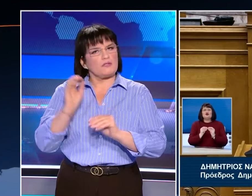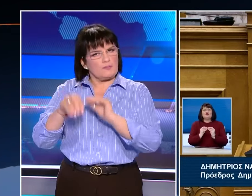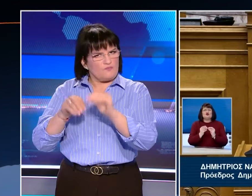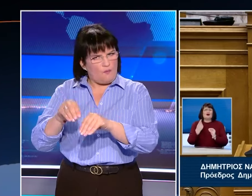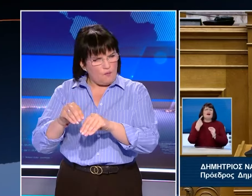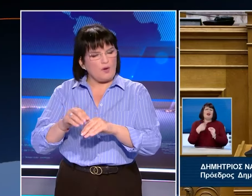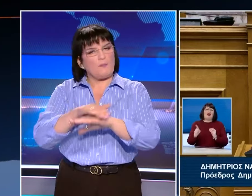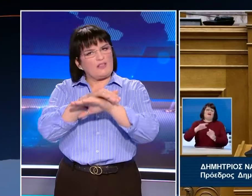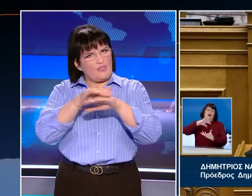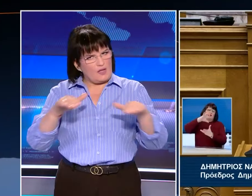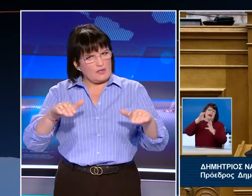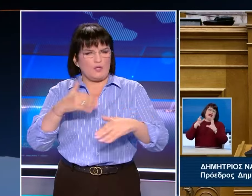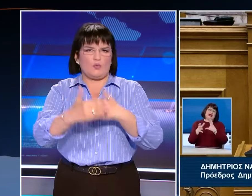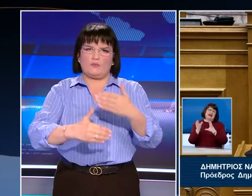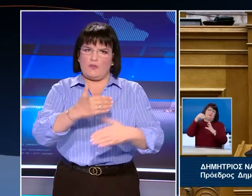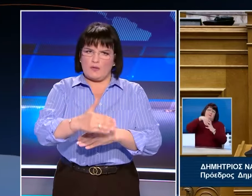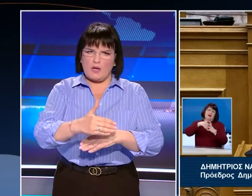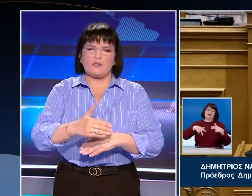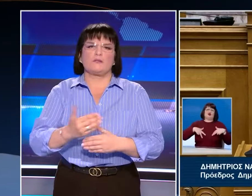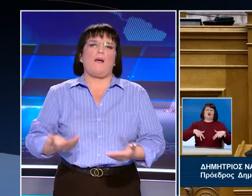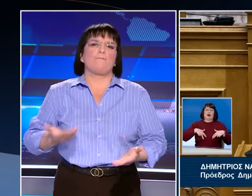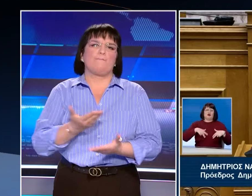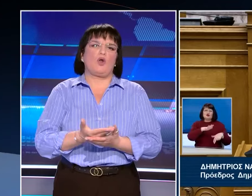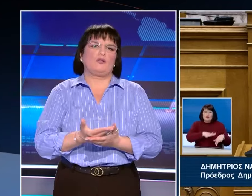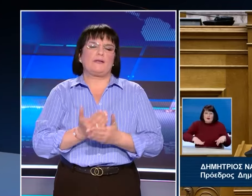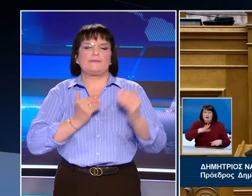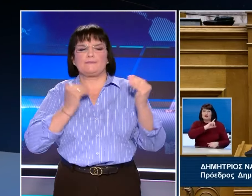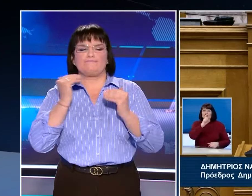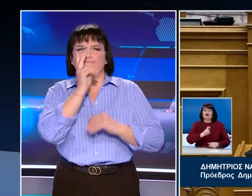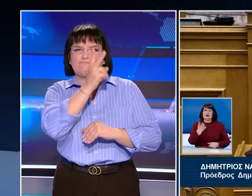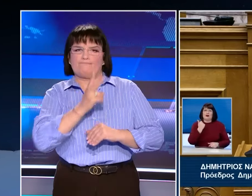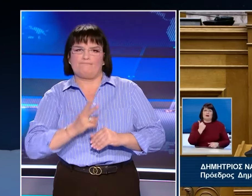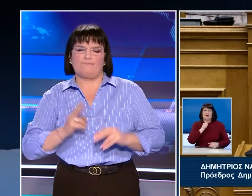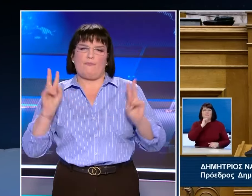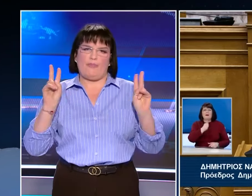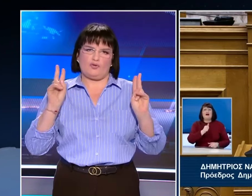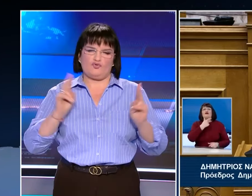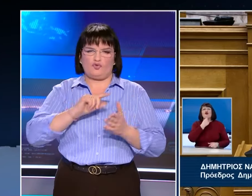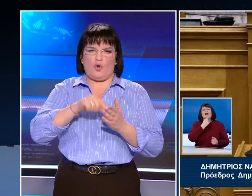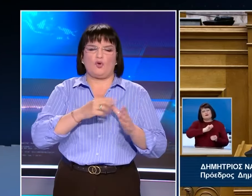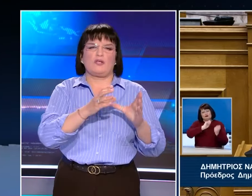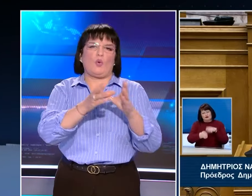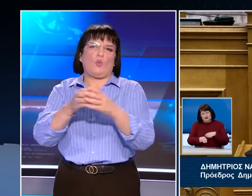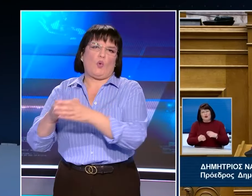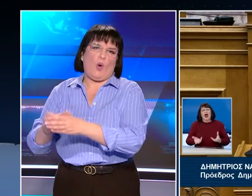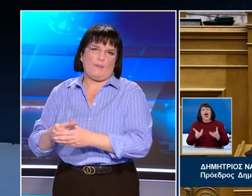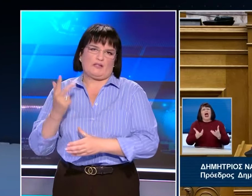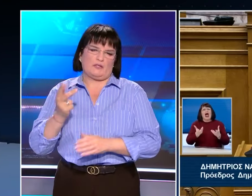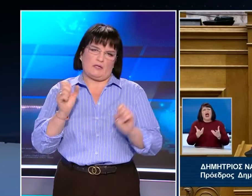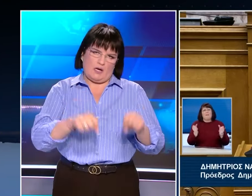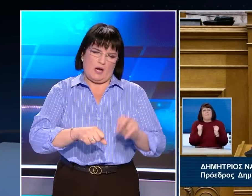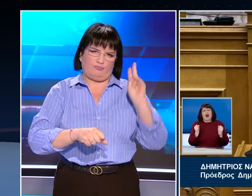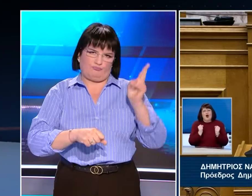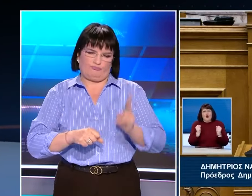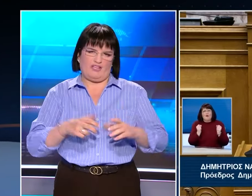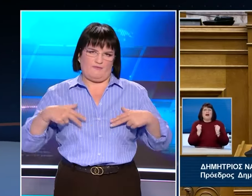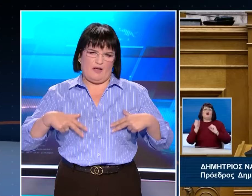και έτσι θα ολοκληρωθεί η διαδικασία της πρότασης της πιστίας που κατέθεσε το ΠΑΣΟΚ και συνυπογράφουν άλλα τρία κόμματα κατά της κυβέρνησης.